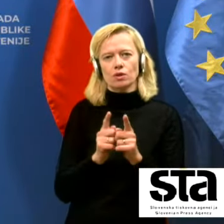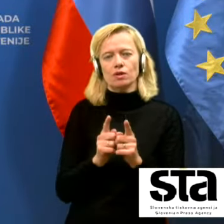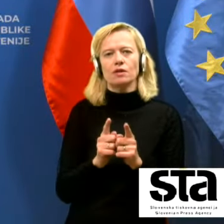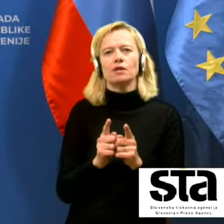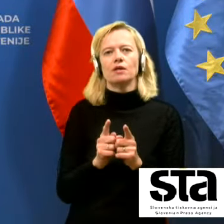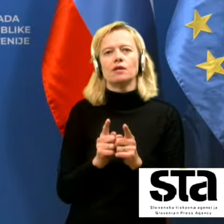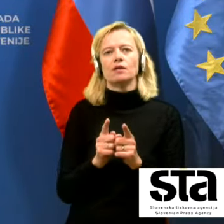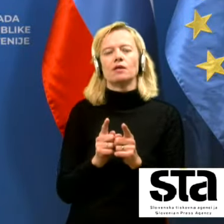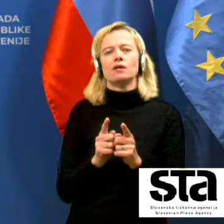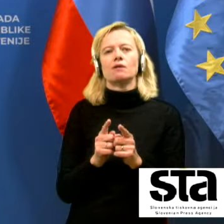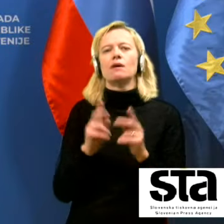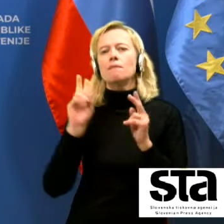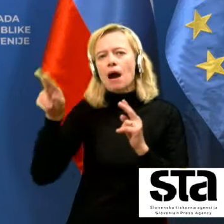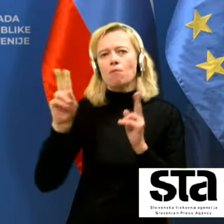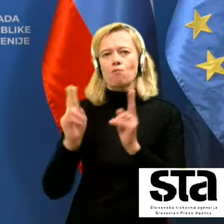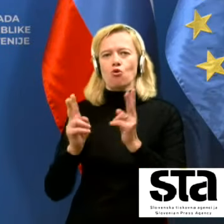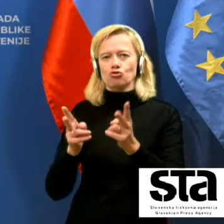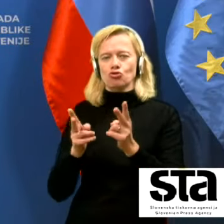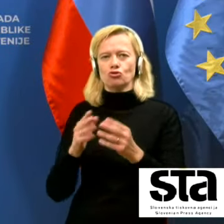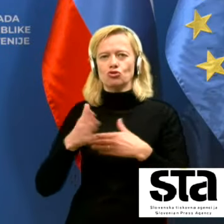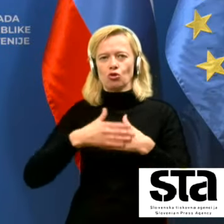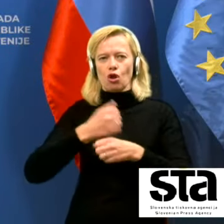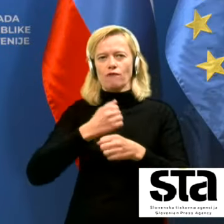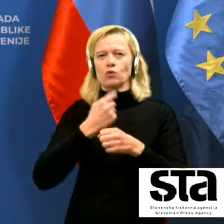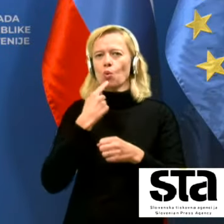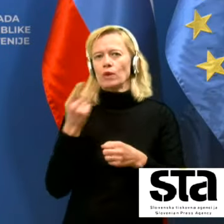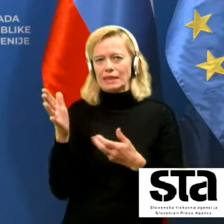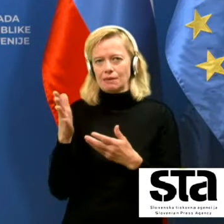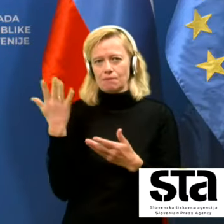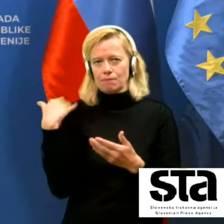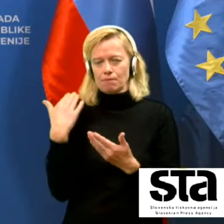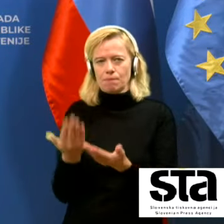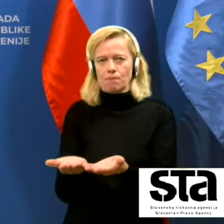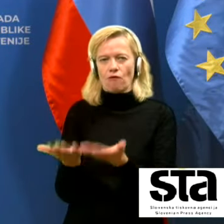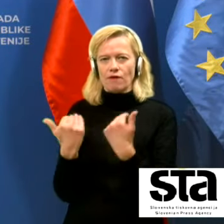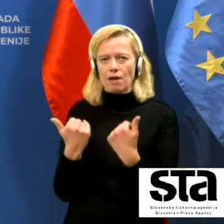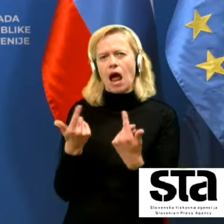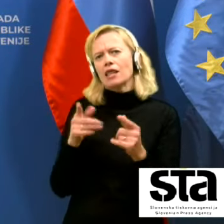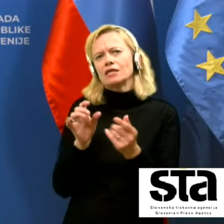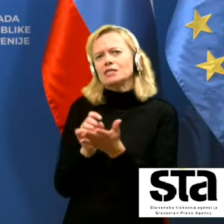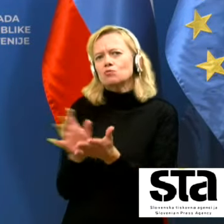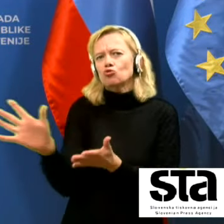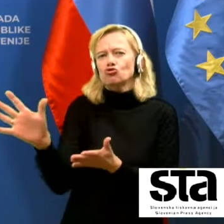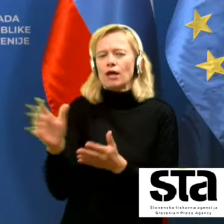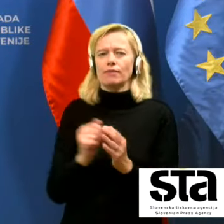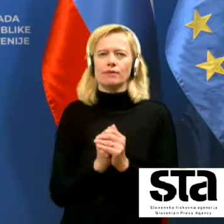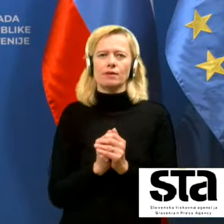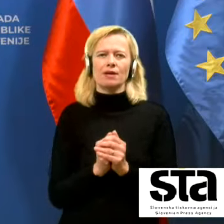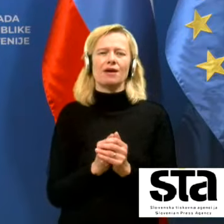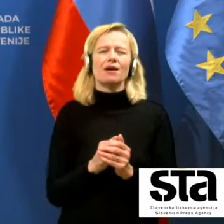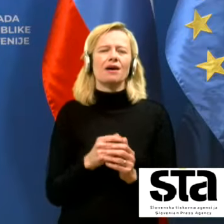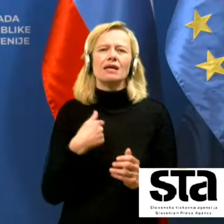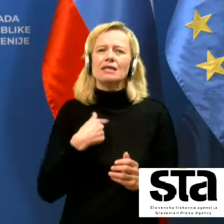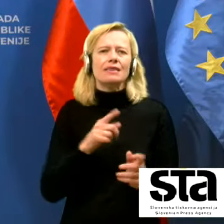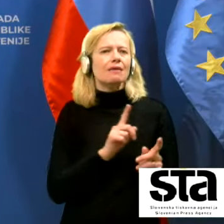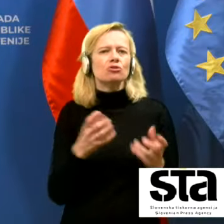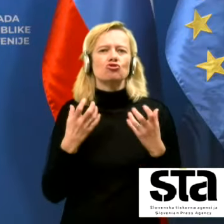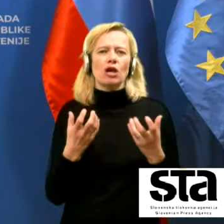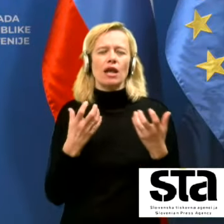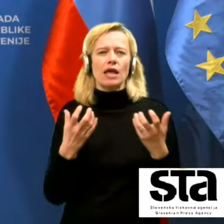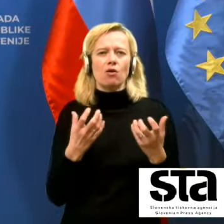tisti, ki ni bil neposredno povabljen, vkoliko je bil izpoščen. Predvsem, jaz te ne bi želel, da kdo učita te